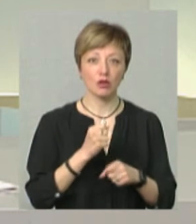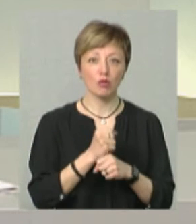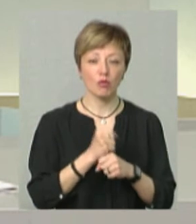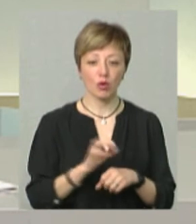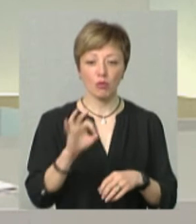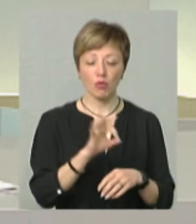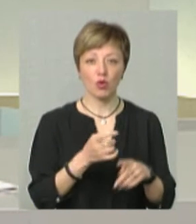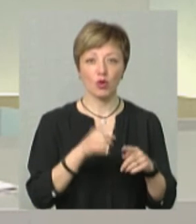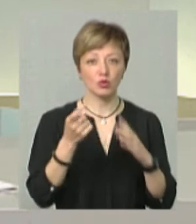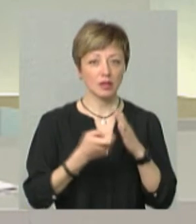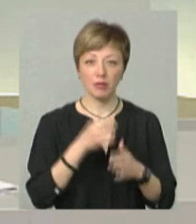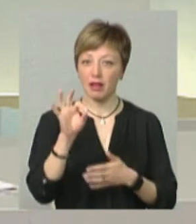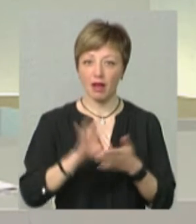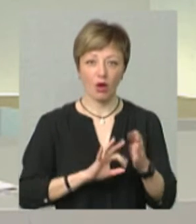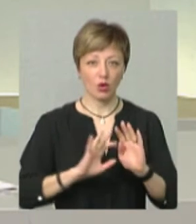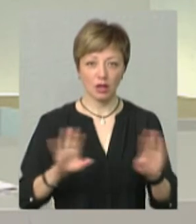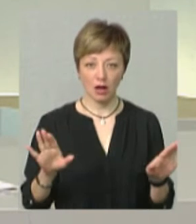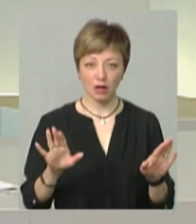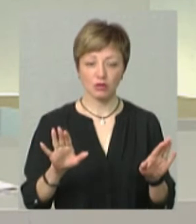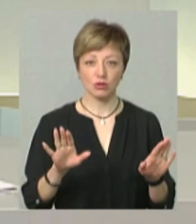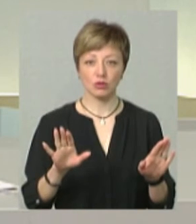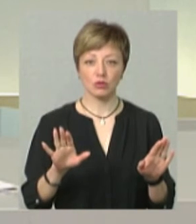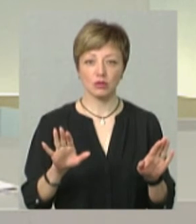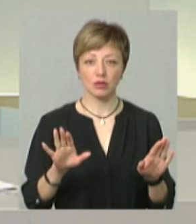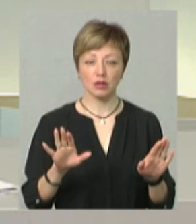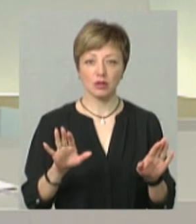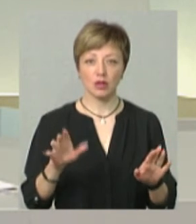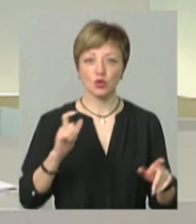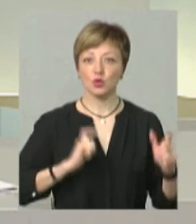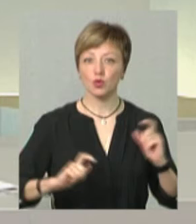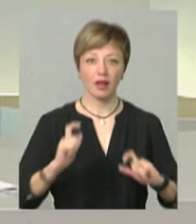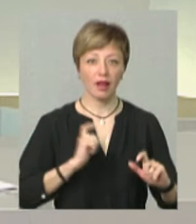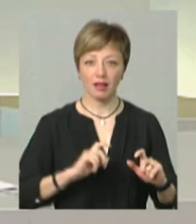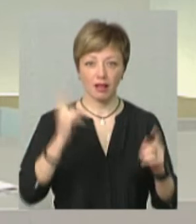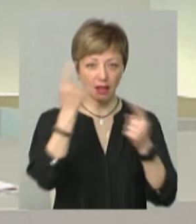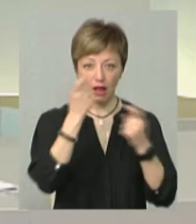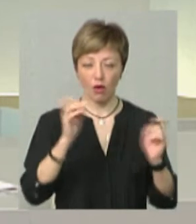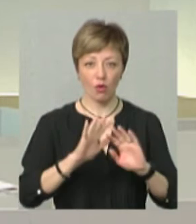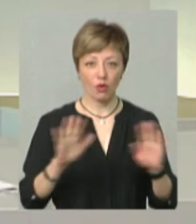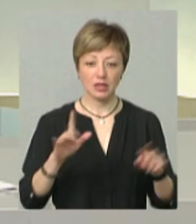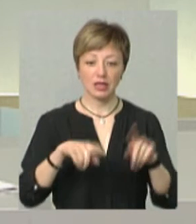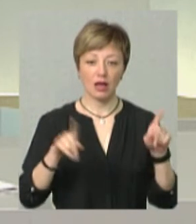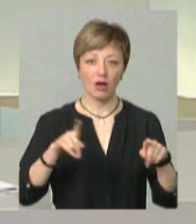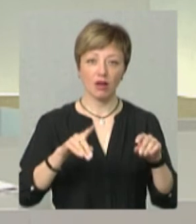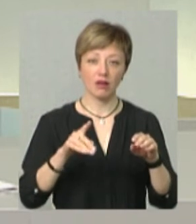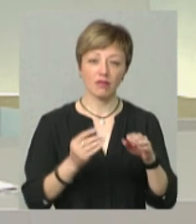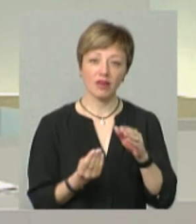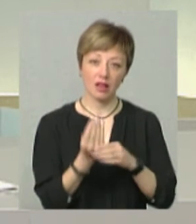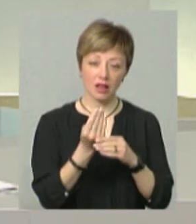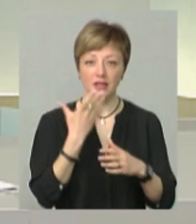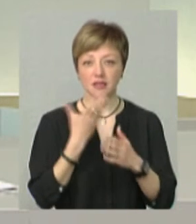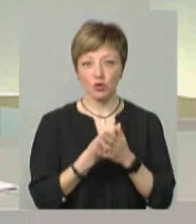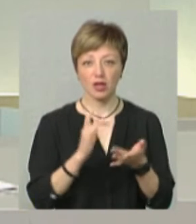про них узнаємо не одразу, студенти про це не оголошують, вони деколи викладаються на своїх